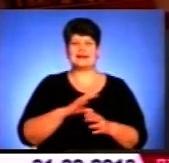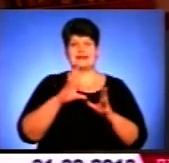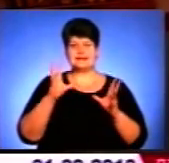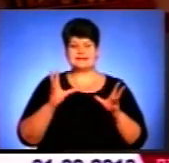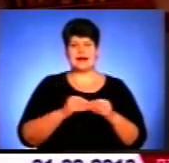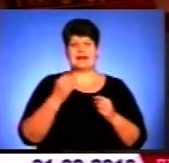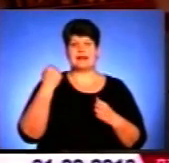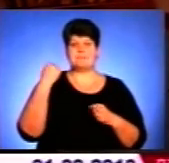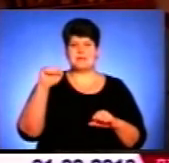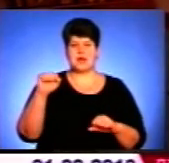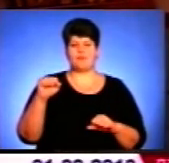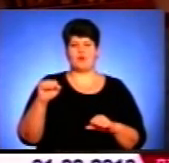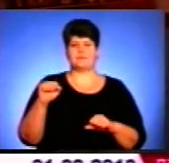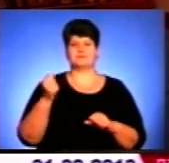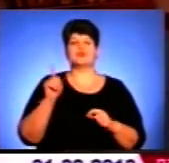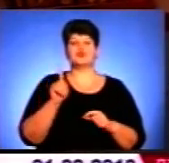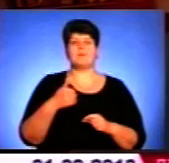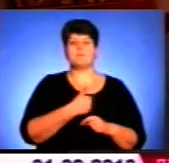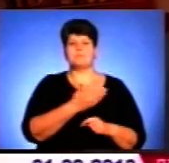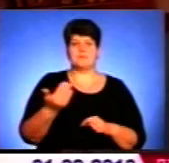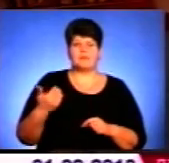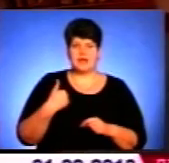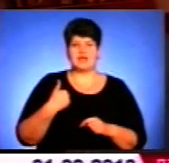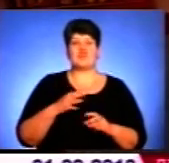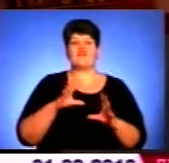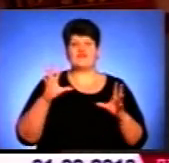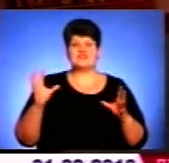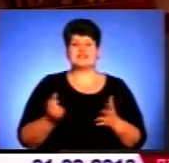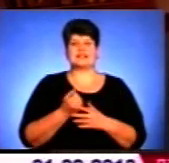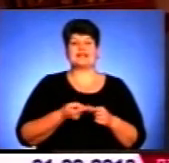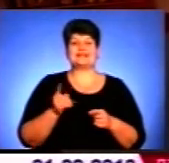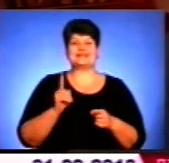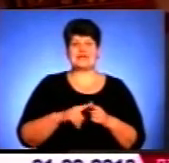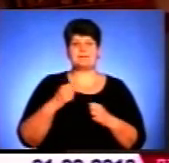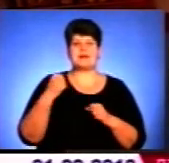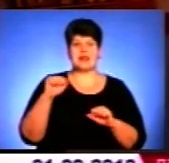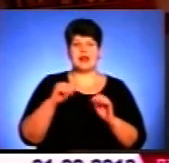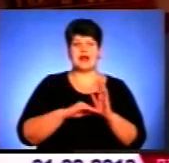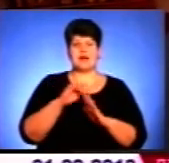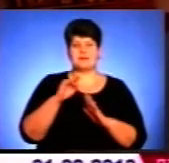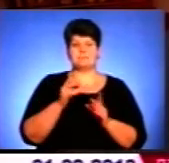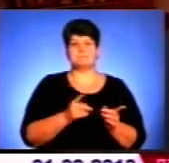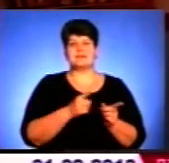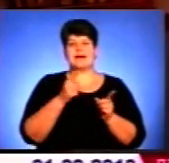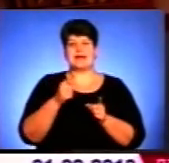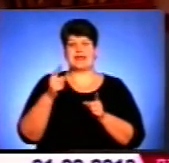перемога, щоб ми все ж таки цей парламент переріс в парламент